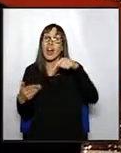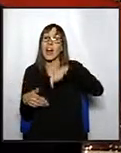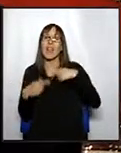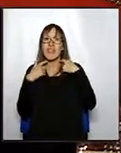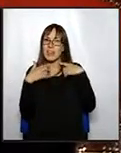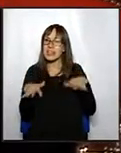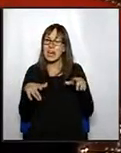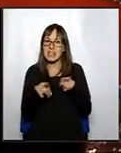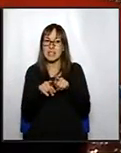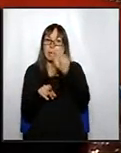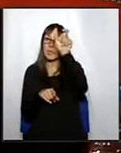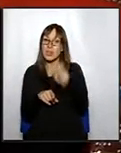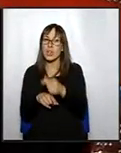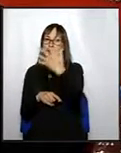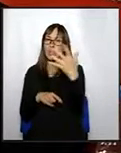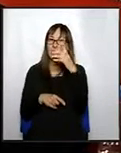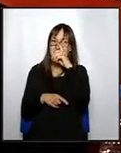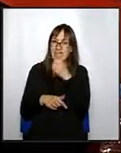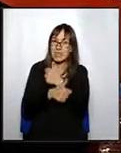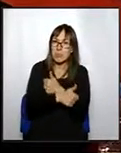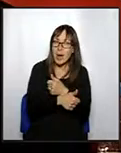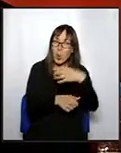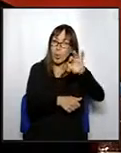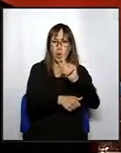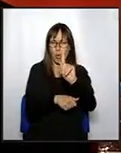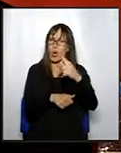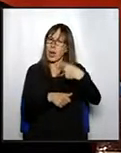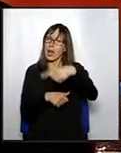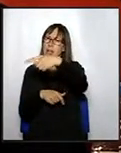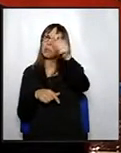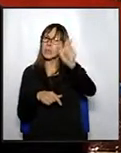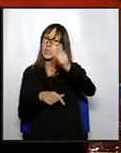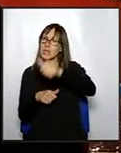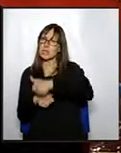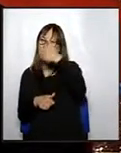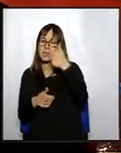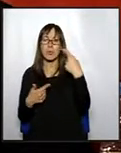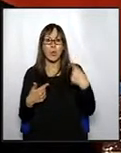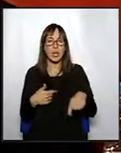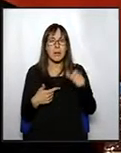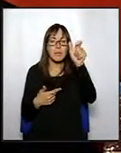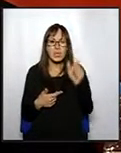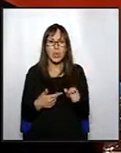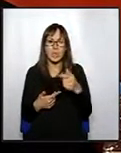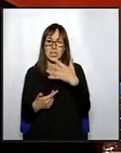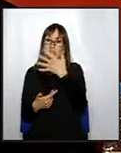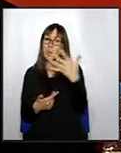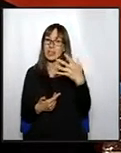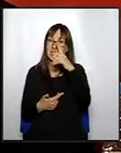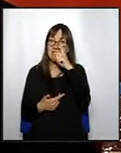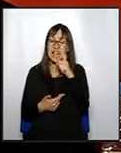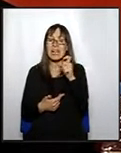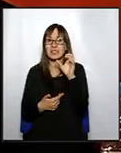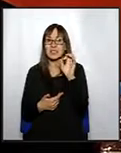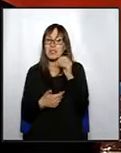sols són els majors de 55 anys que es troben a'atur però el que sí és cert és que aquestes persones desocupades de més de 55 anys són el col·lectiu més